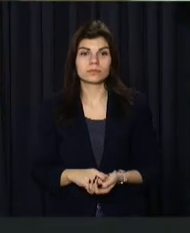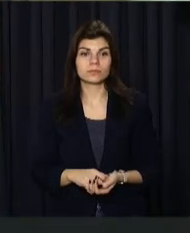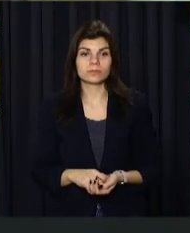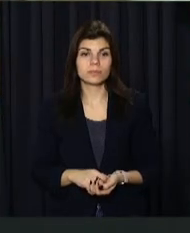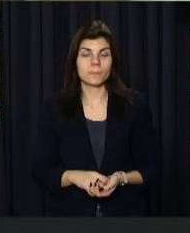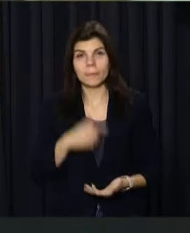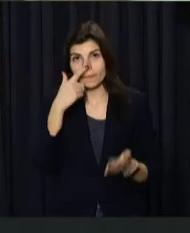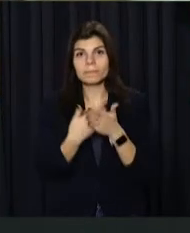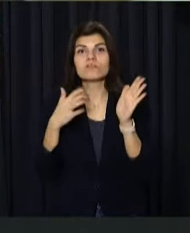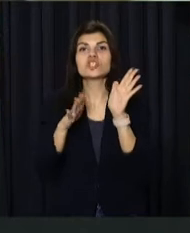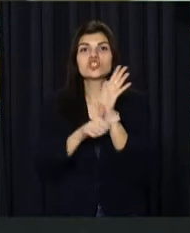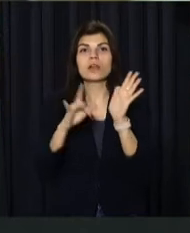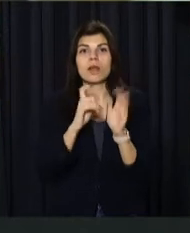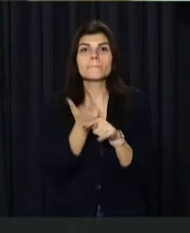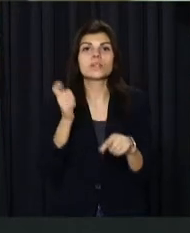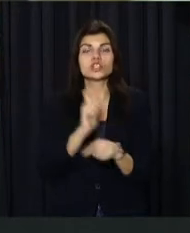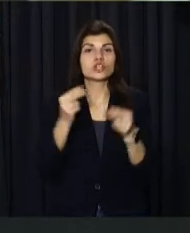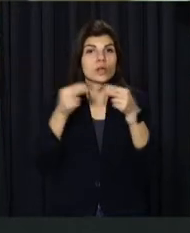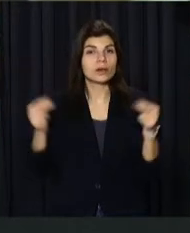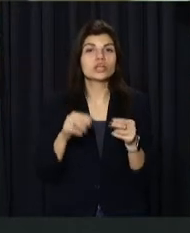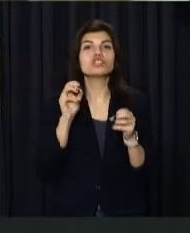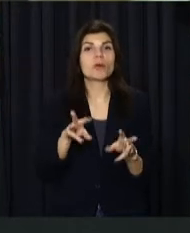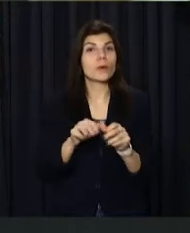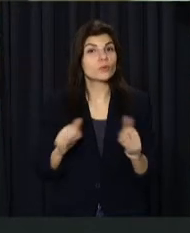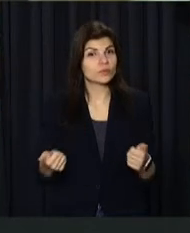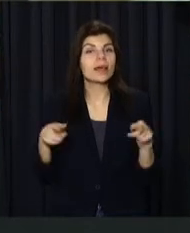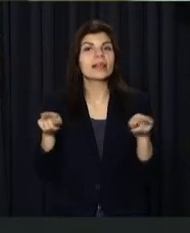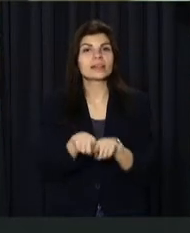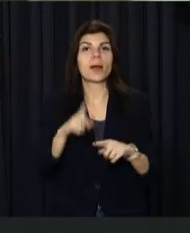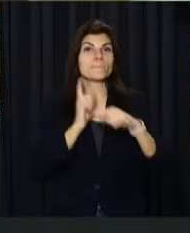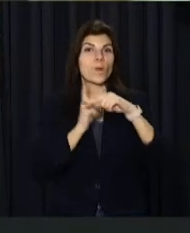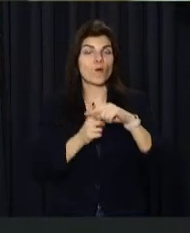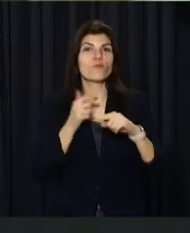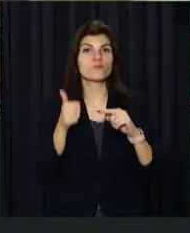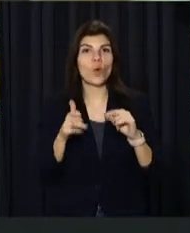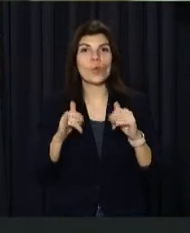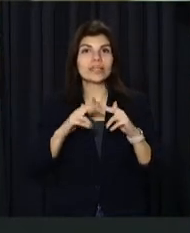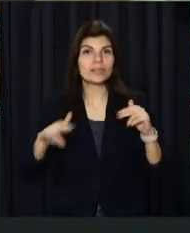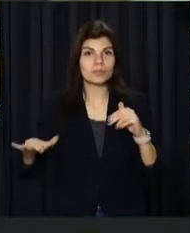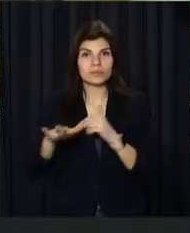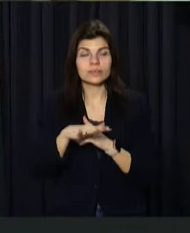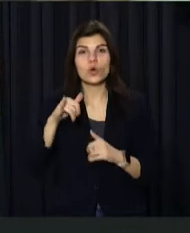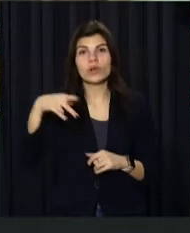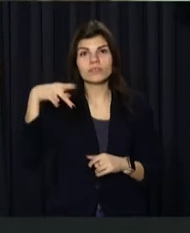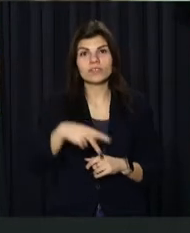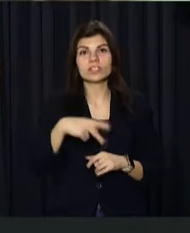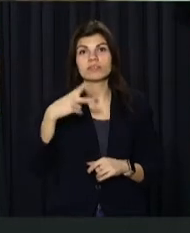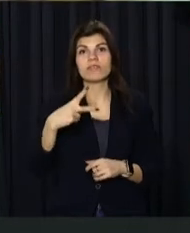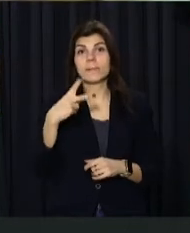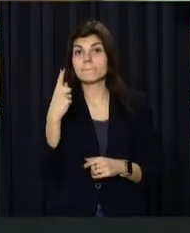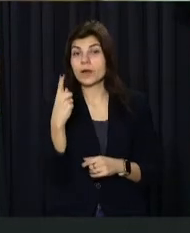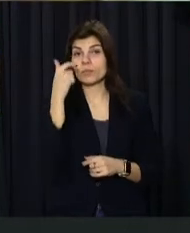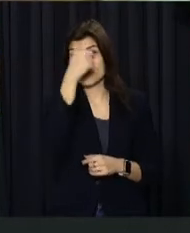Майже в 6 разів більше шлюбів, ніж розлучень. Така позитивна статистика у Дніпрі. У 2021